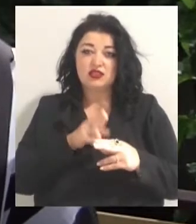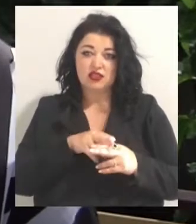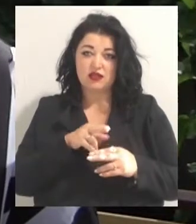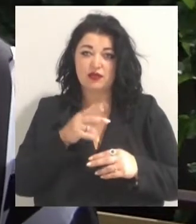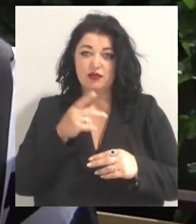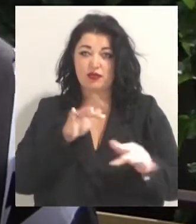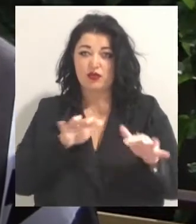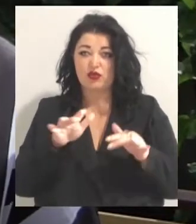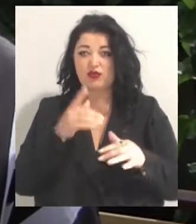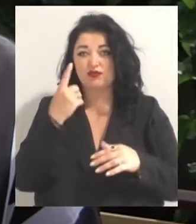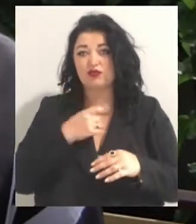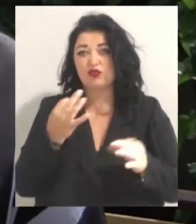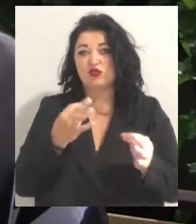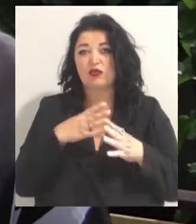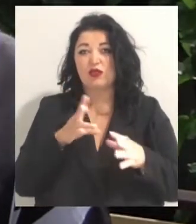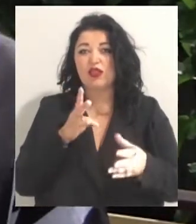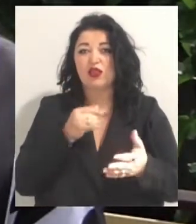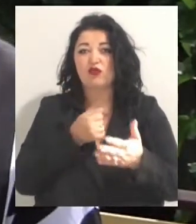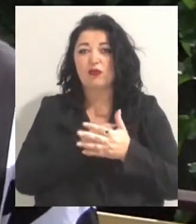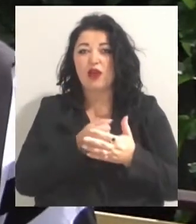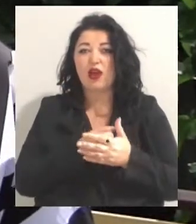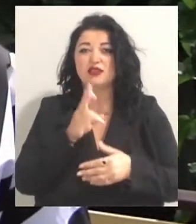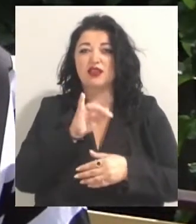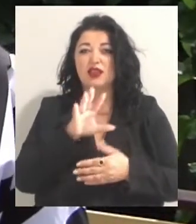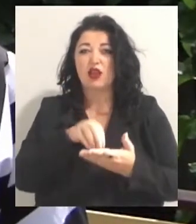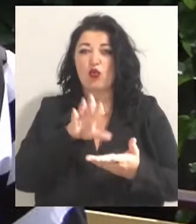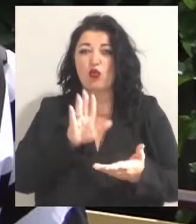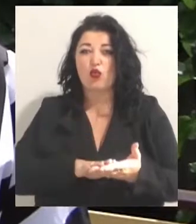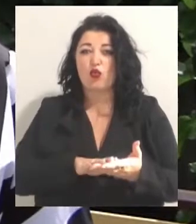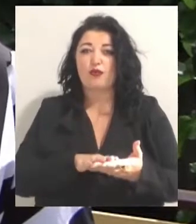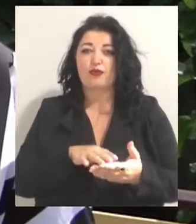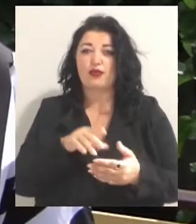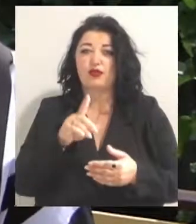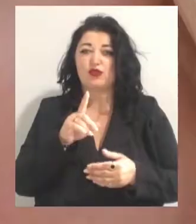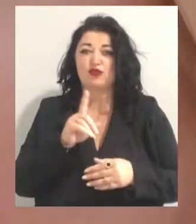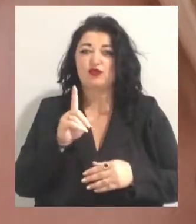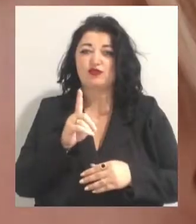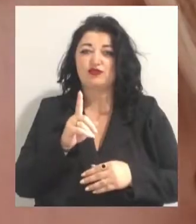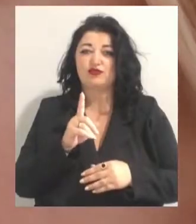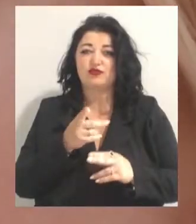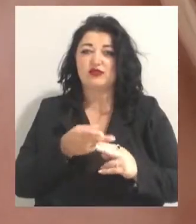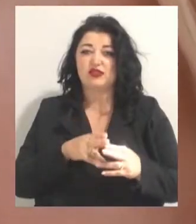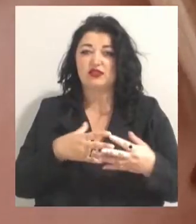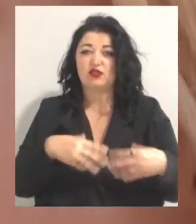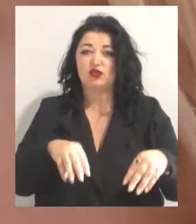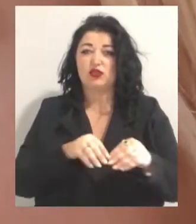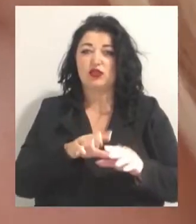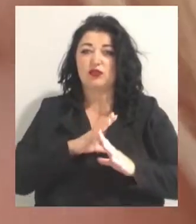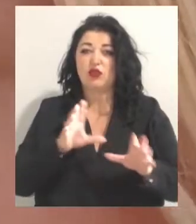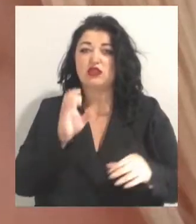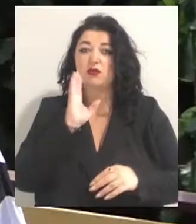Ні у базі, ні на обліку служби зі справ дітей цієї родини не було. З матір'ю працюють